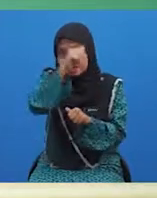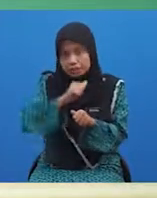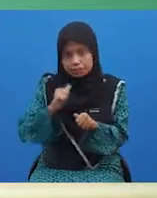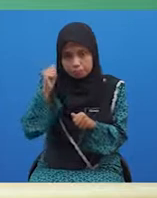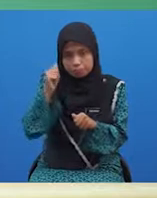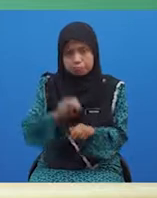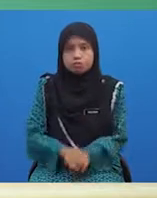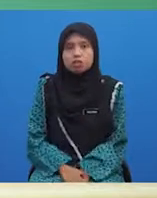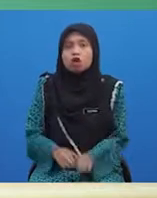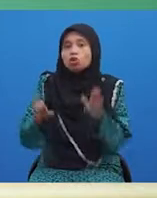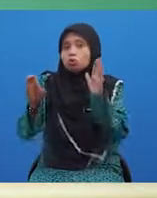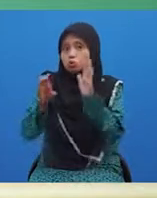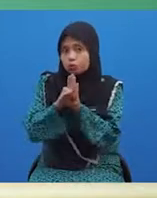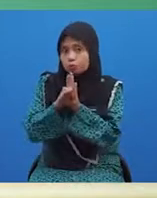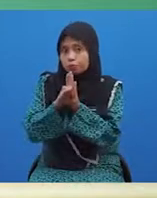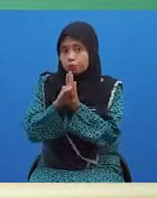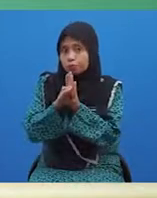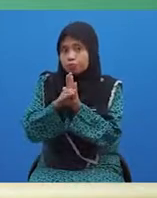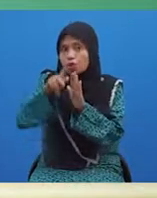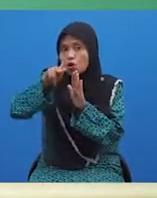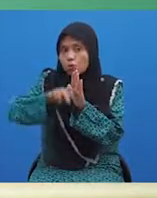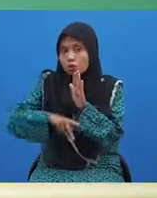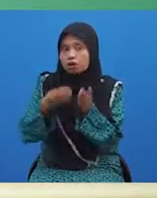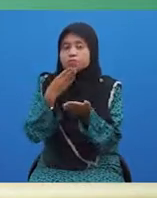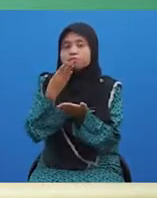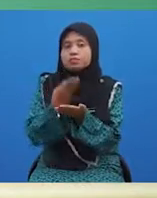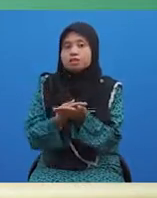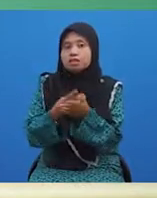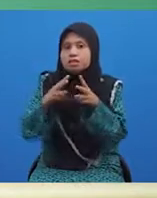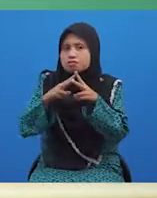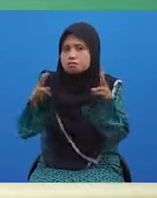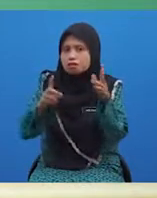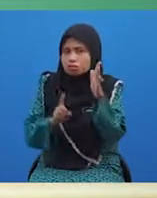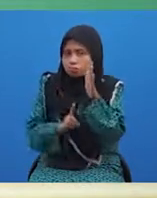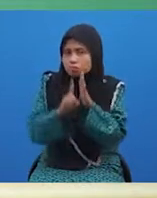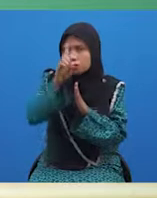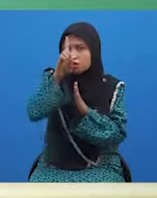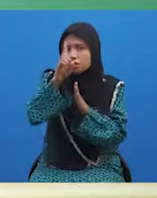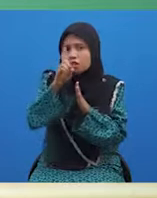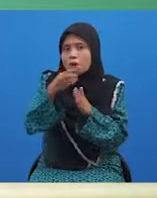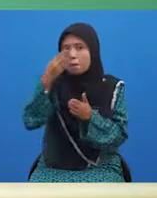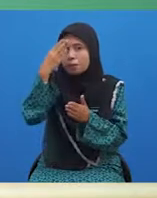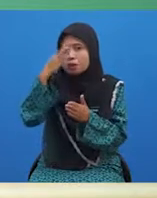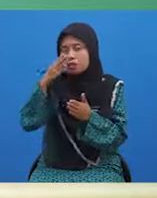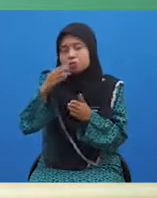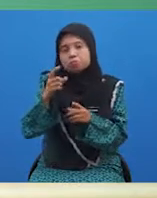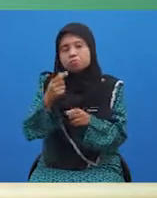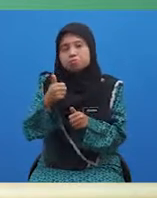Contohnya, kurang baik, sangat tinggi, bijak sekali.